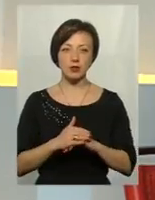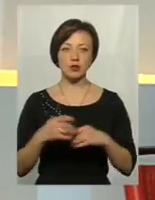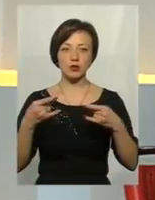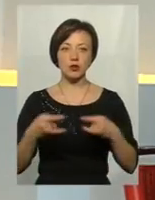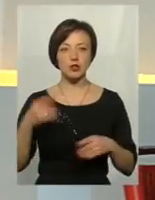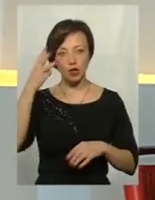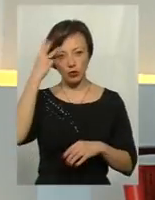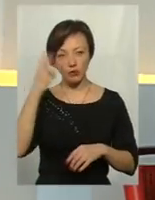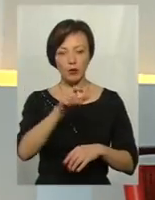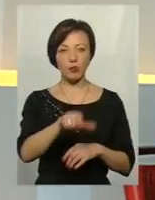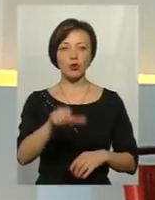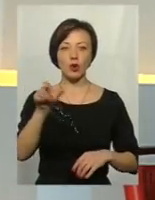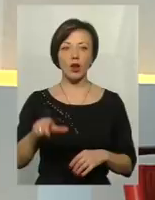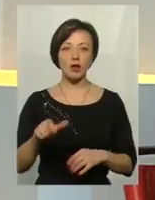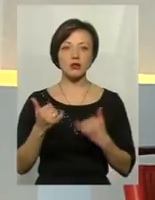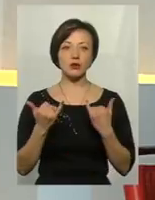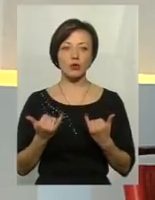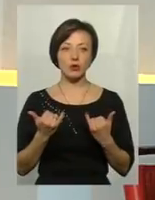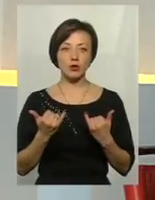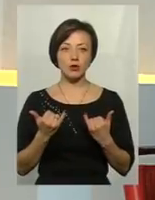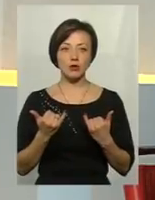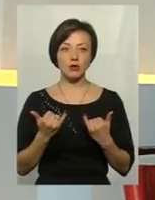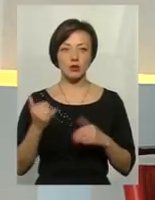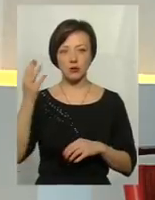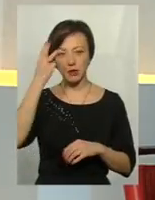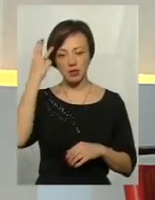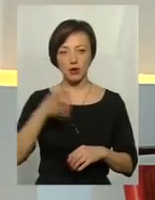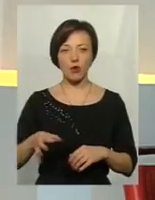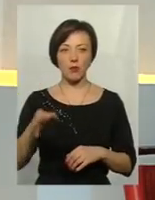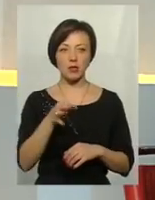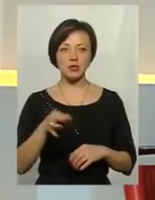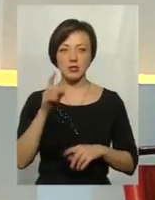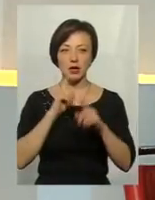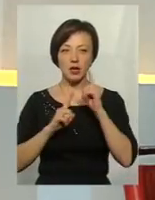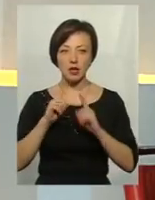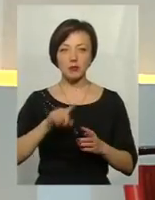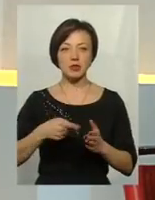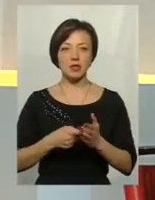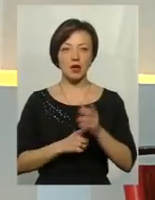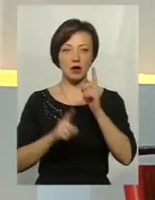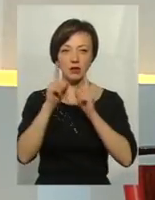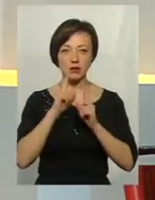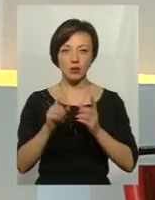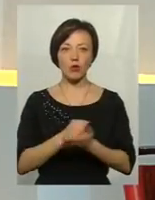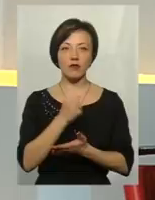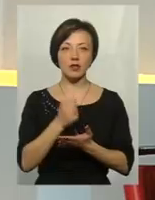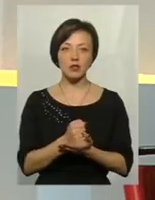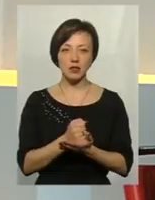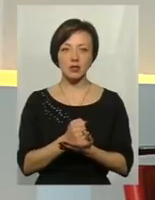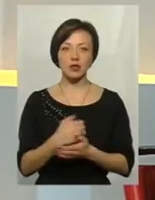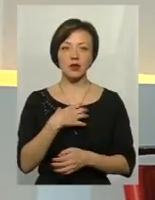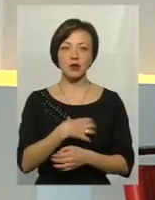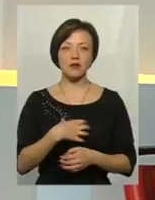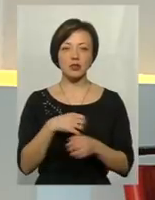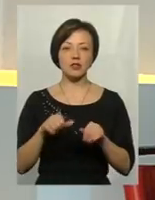подоляни. Сьогодні Хмельницька обласна рада та Хмельницька міська рада ухвалили доленосні